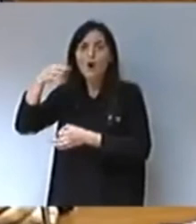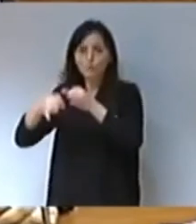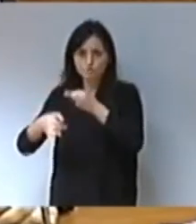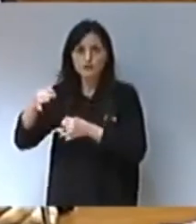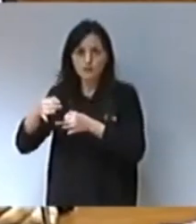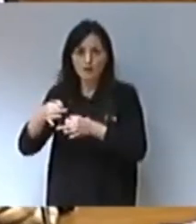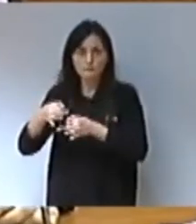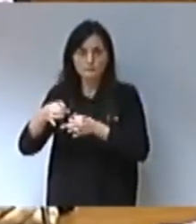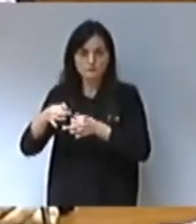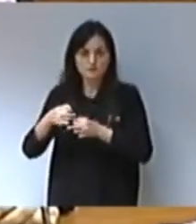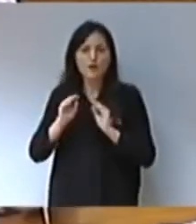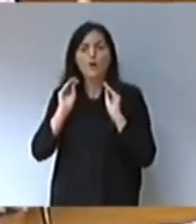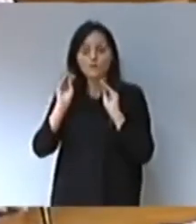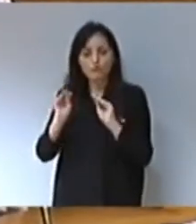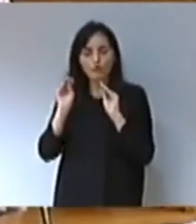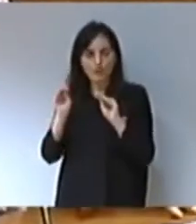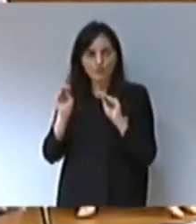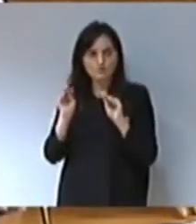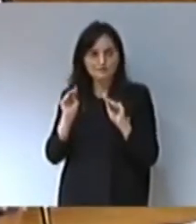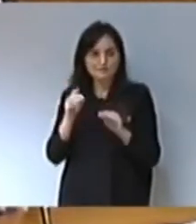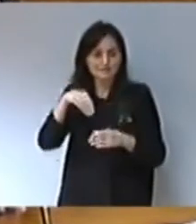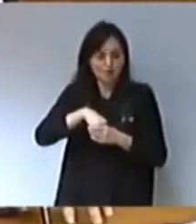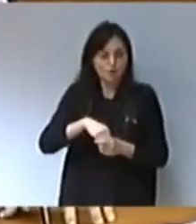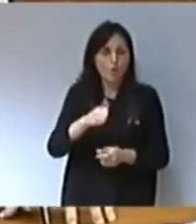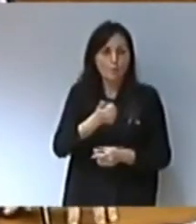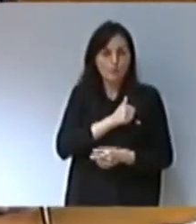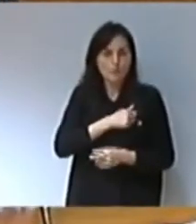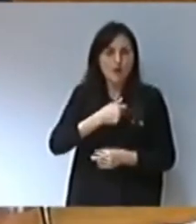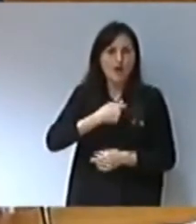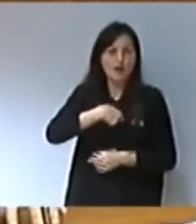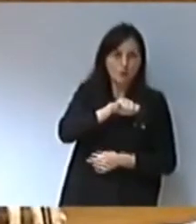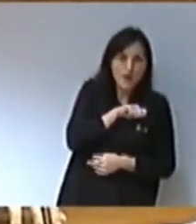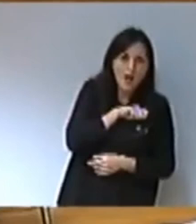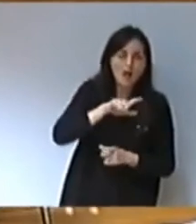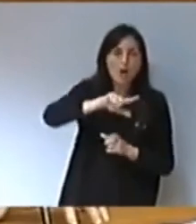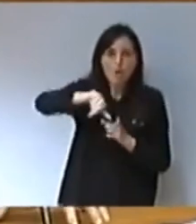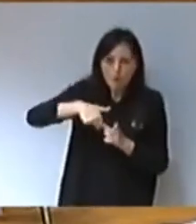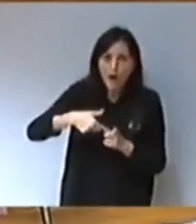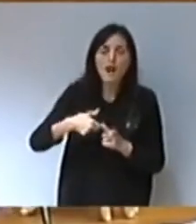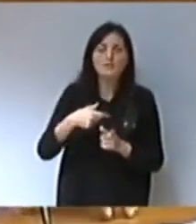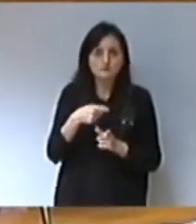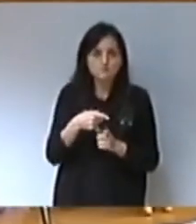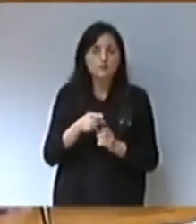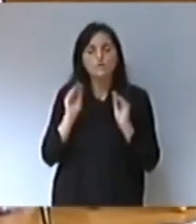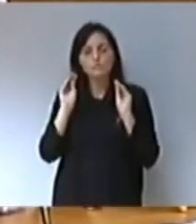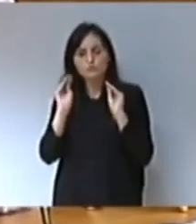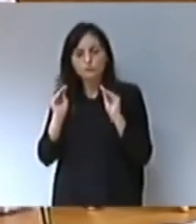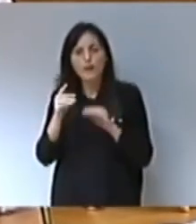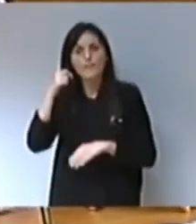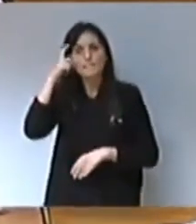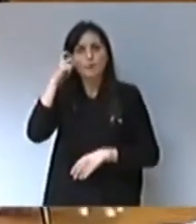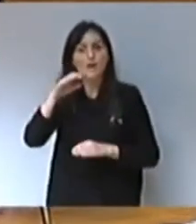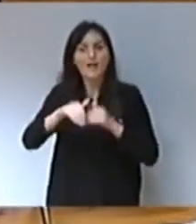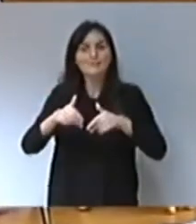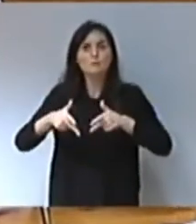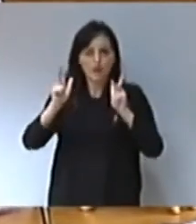que també en la formació que es fa tant a la policia nacional com a la policia autonòmica com a la policia local es forma en matèria de memòria democràtica.